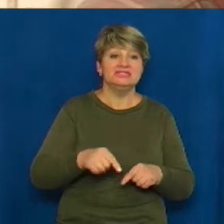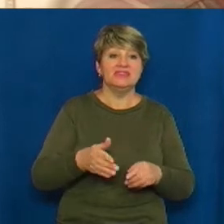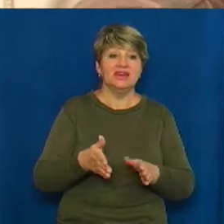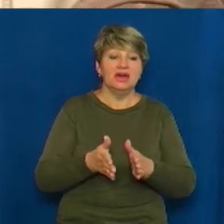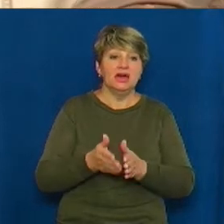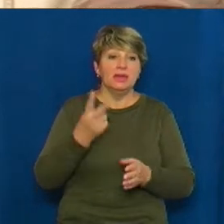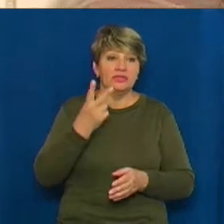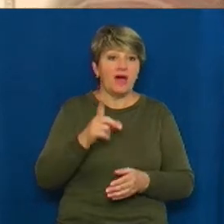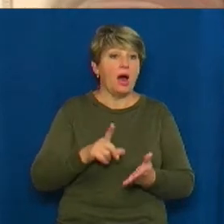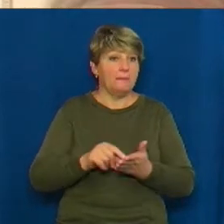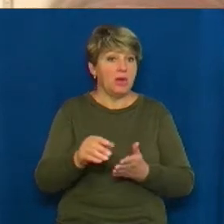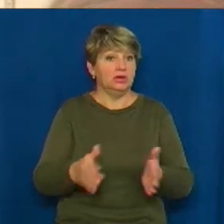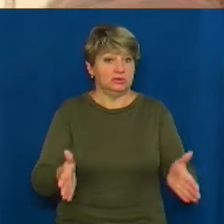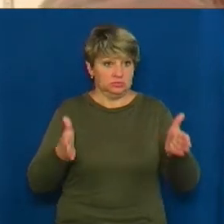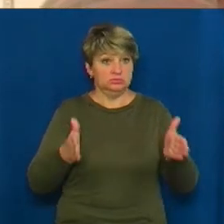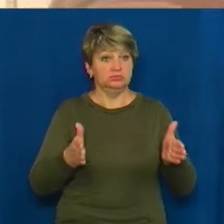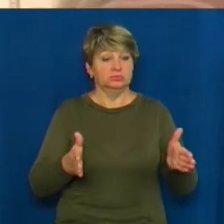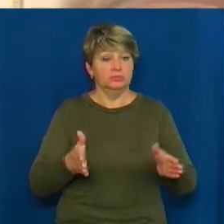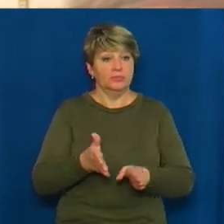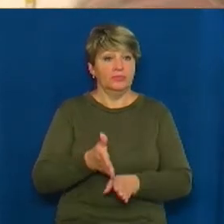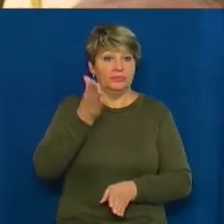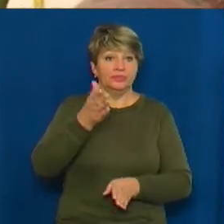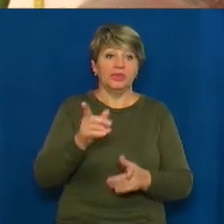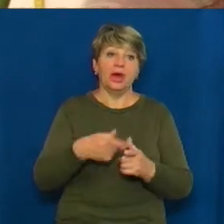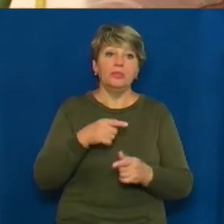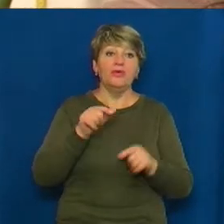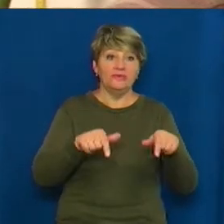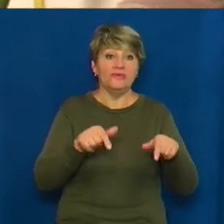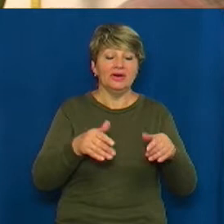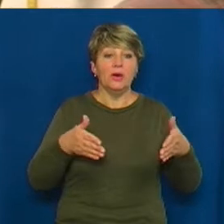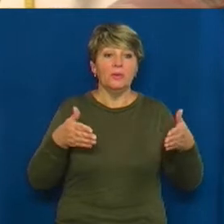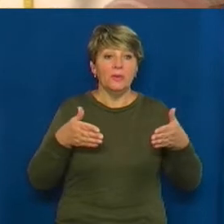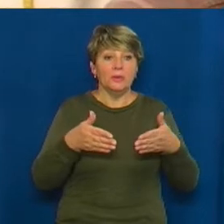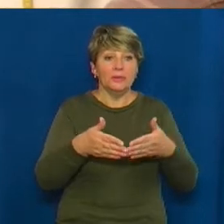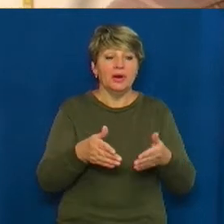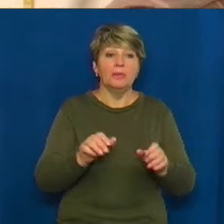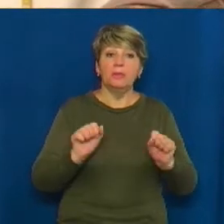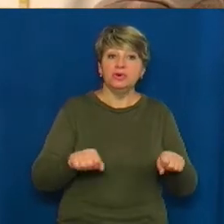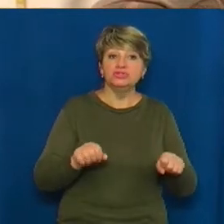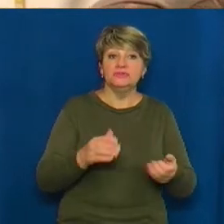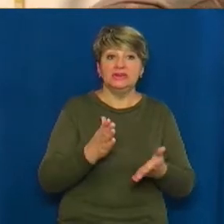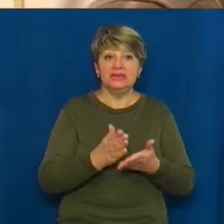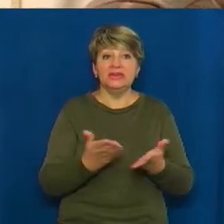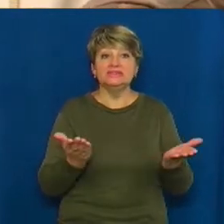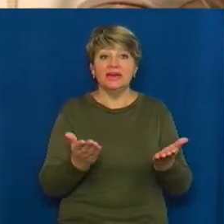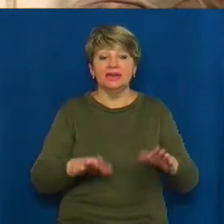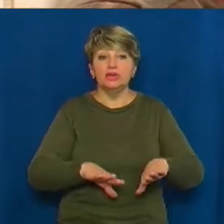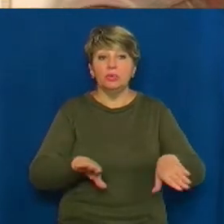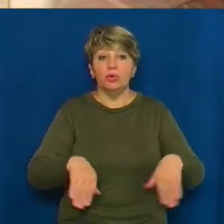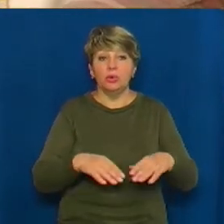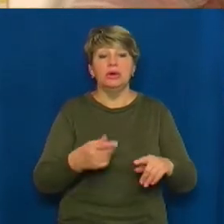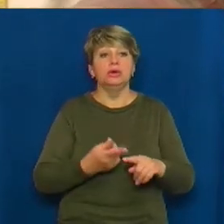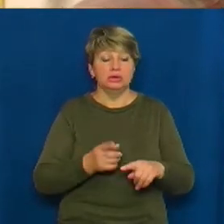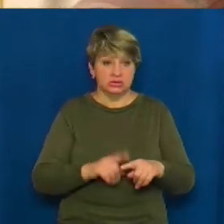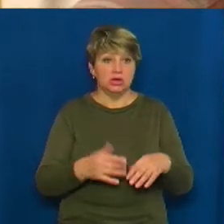товщиною, або у цьому закутку, можливі якісь є порожнини. І це підтвердили